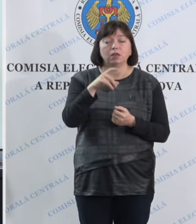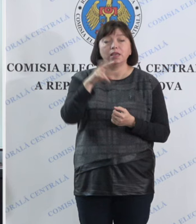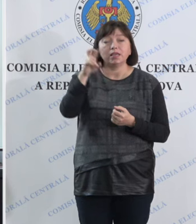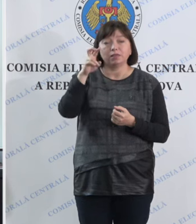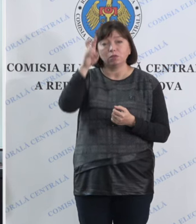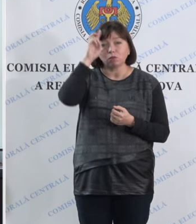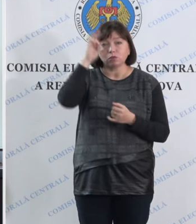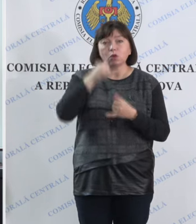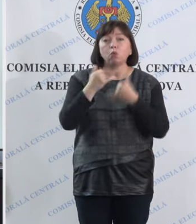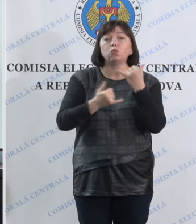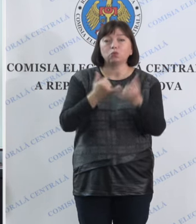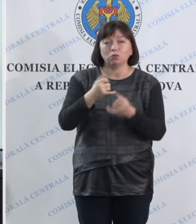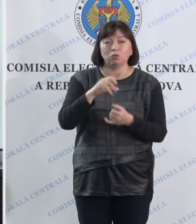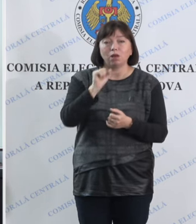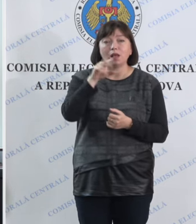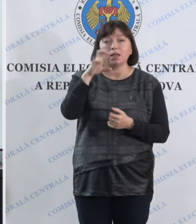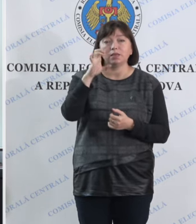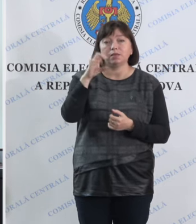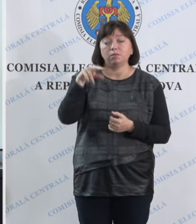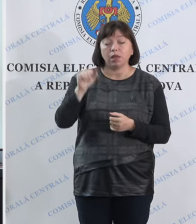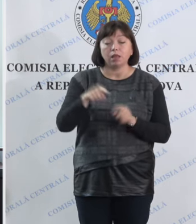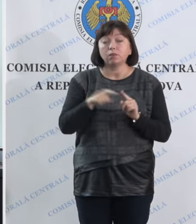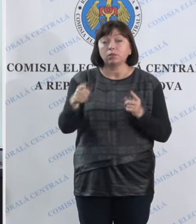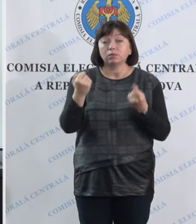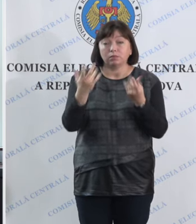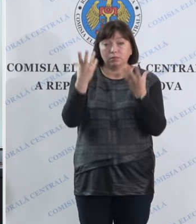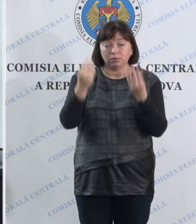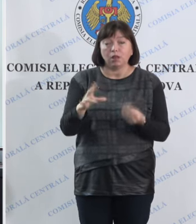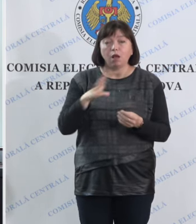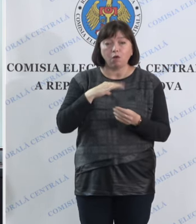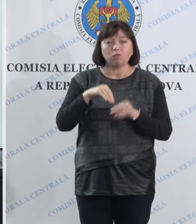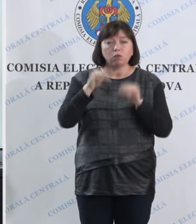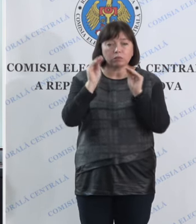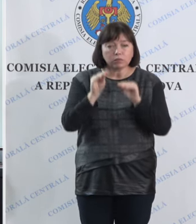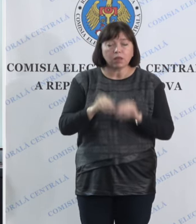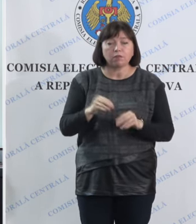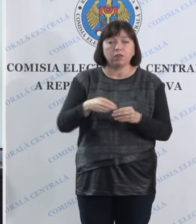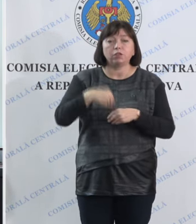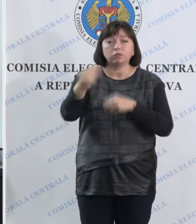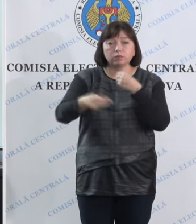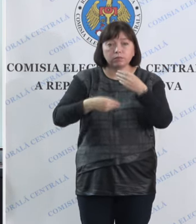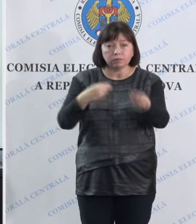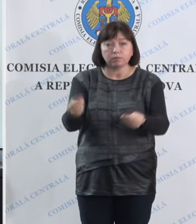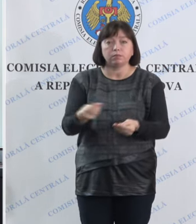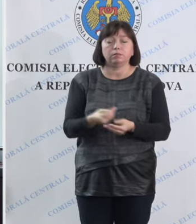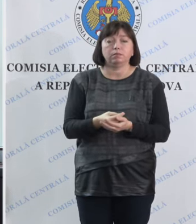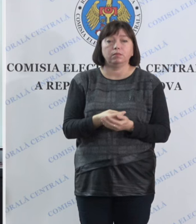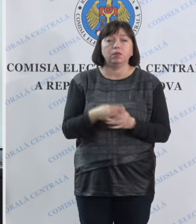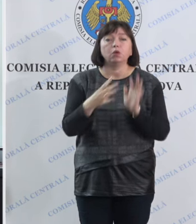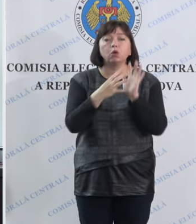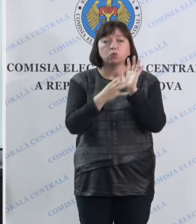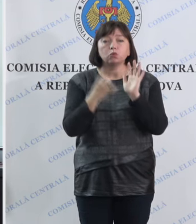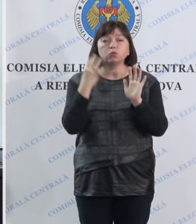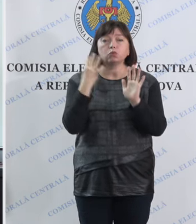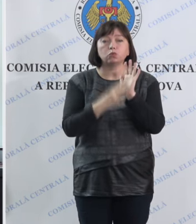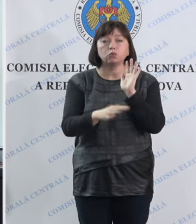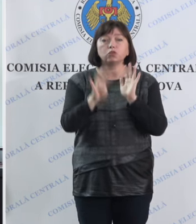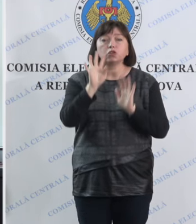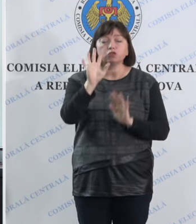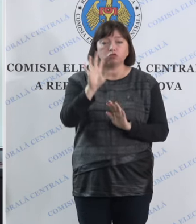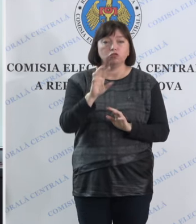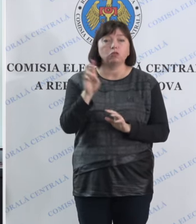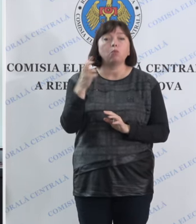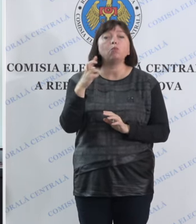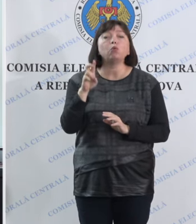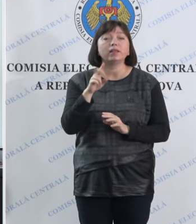Publice. Pe parcursul zilei de astăzi au fost perfectate și eliberate 995 de